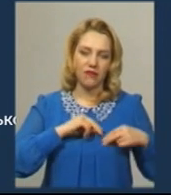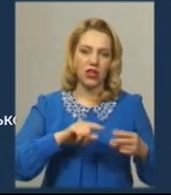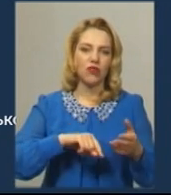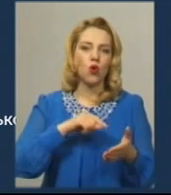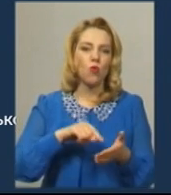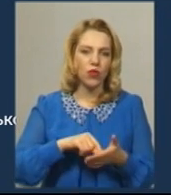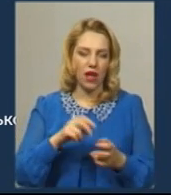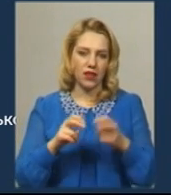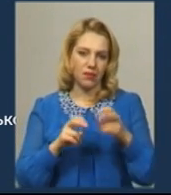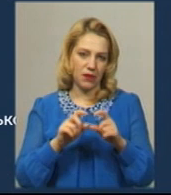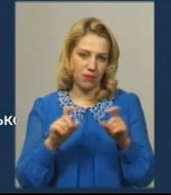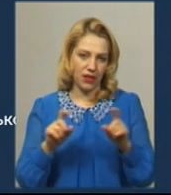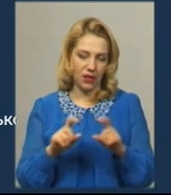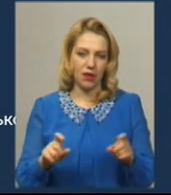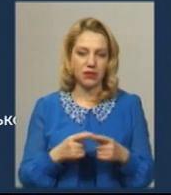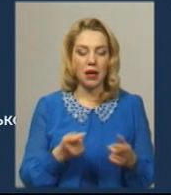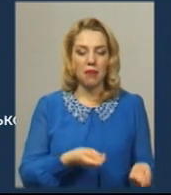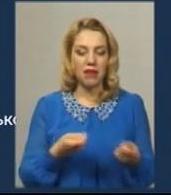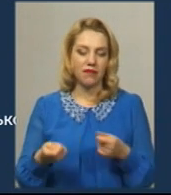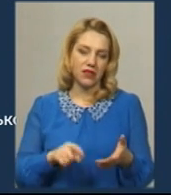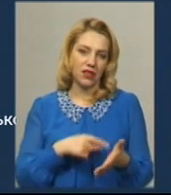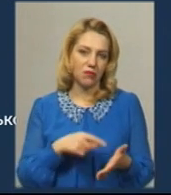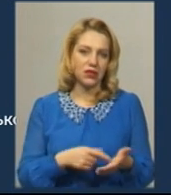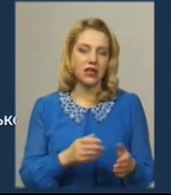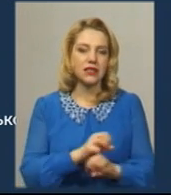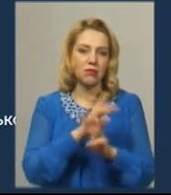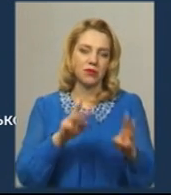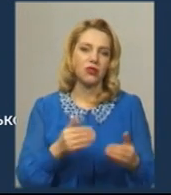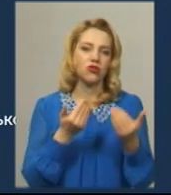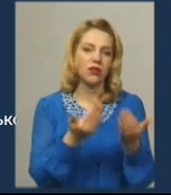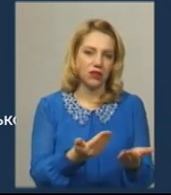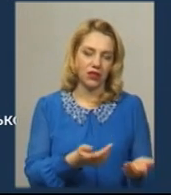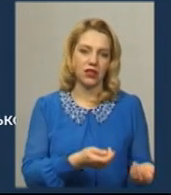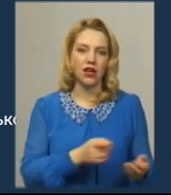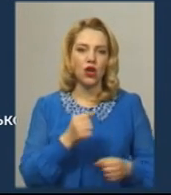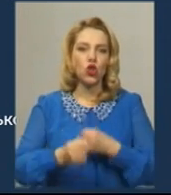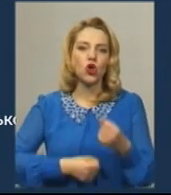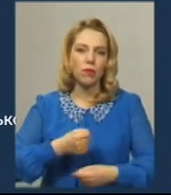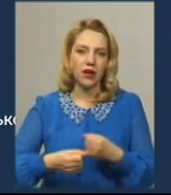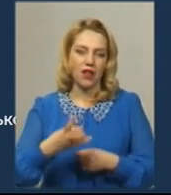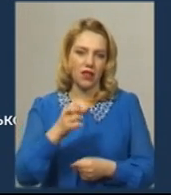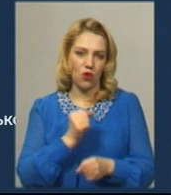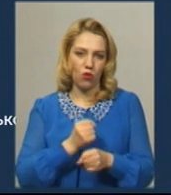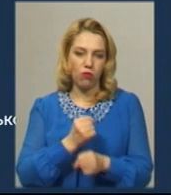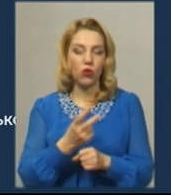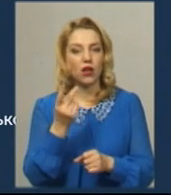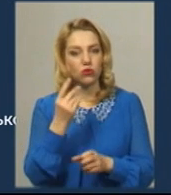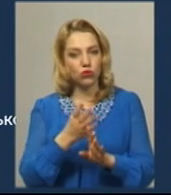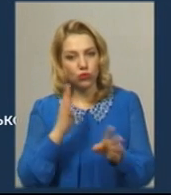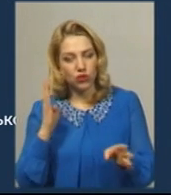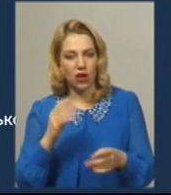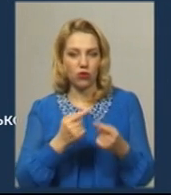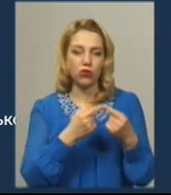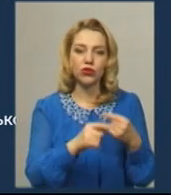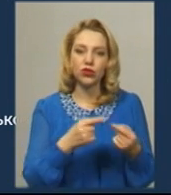В першу чергу перевізники міста забезпечують їхнє добирання на роботу. Вже в другу чергу інші